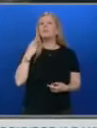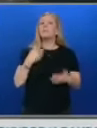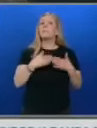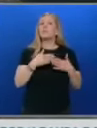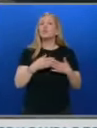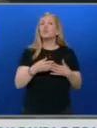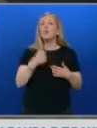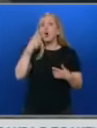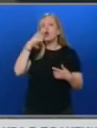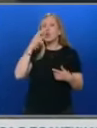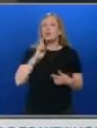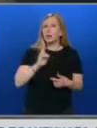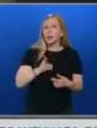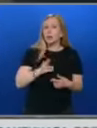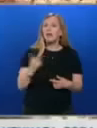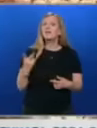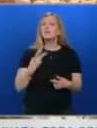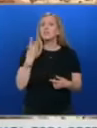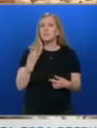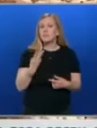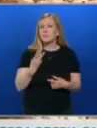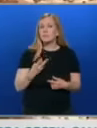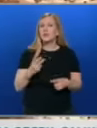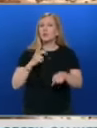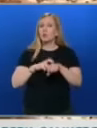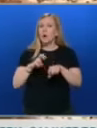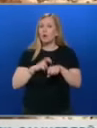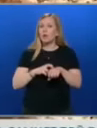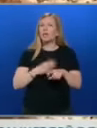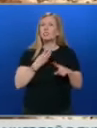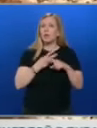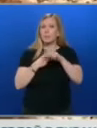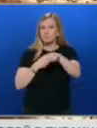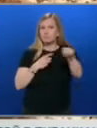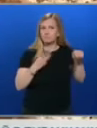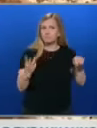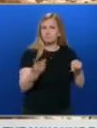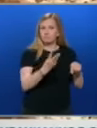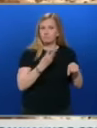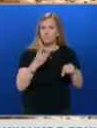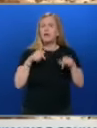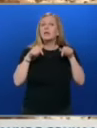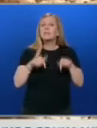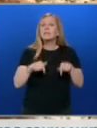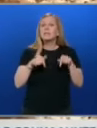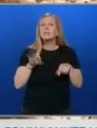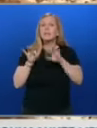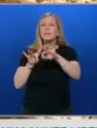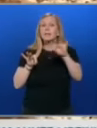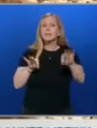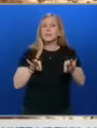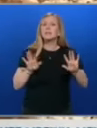Следващите два пункта бяха Доран-Кулак и Шабла. Тези брегови точки, които сега сме определили,